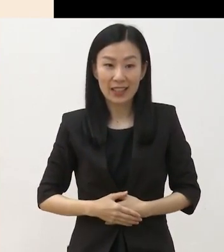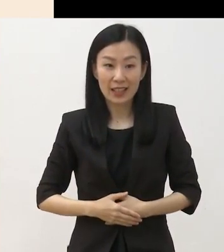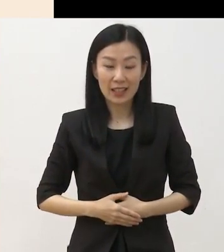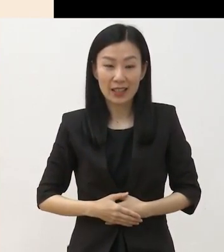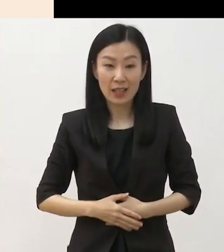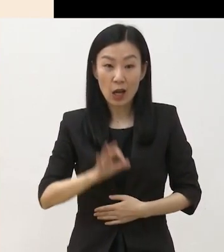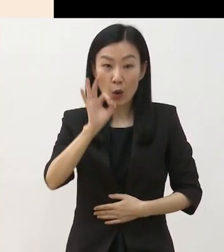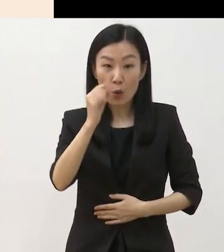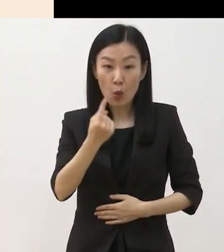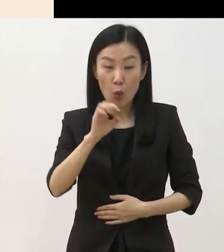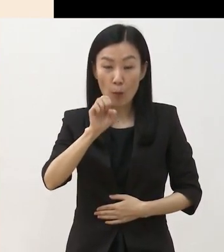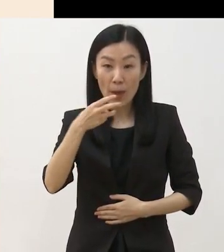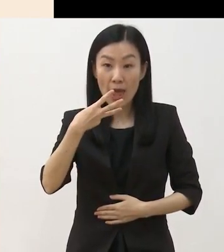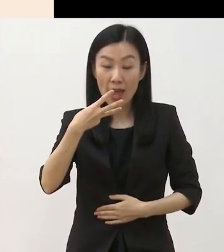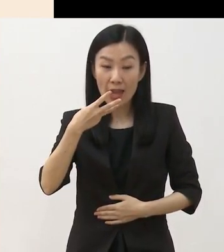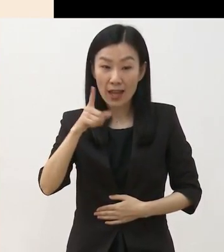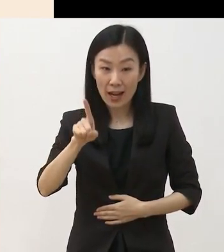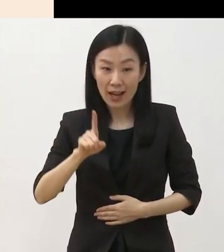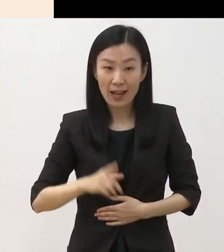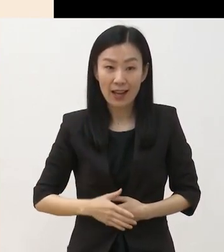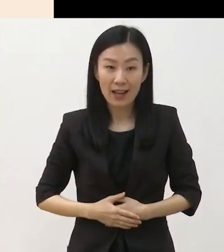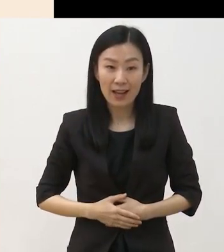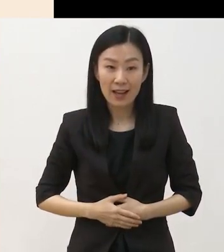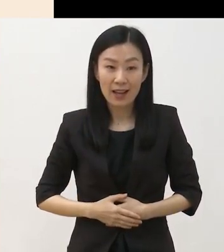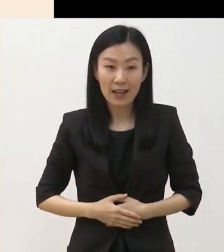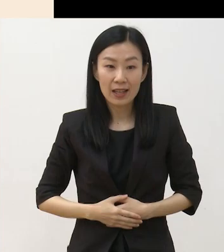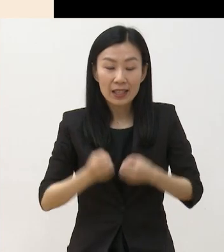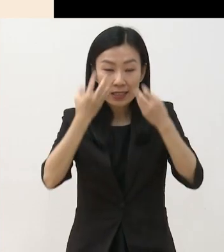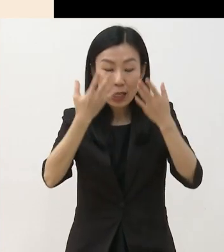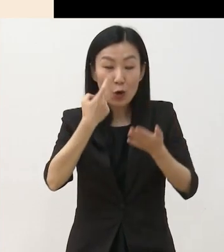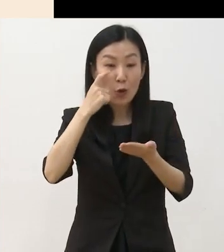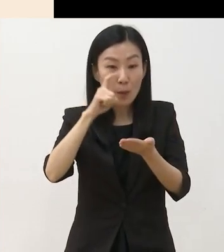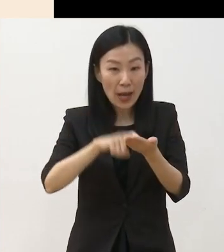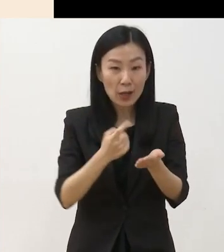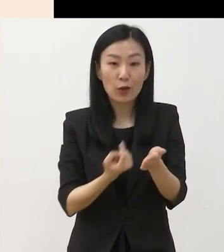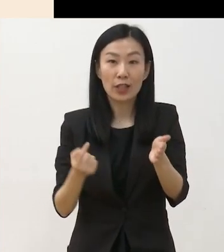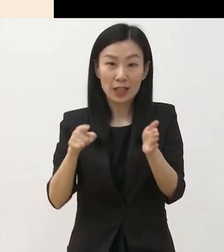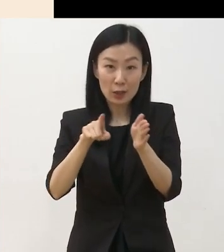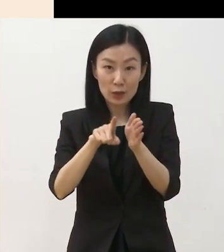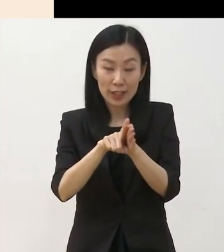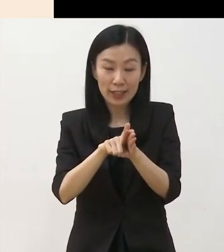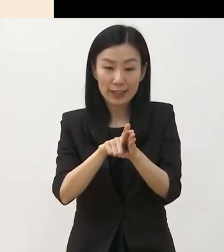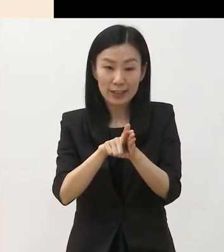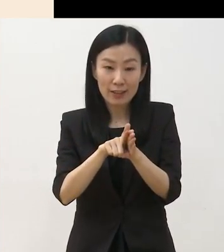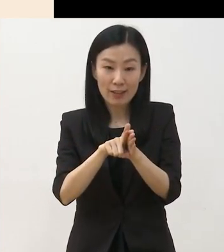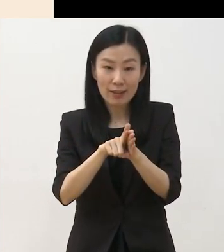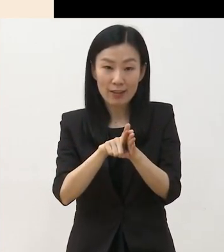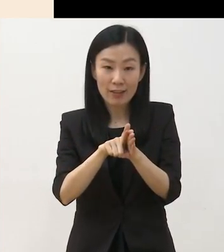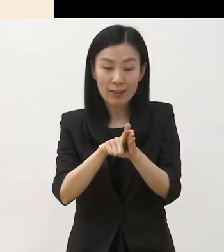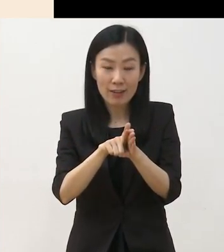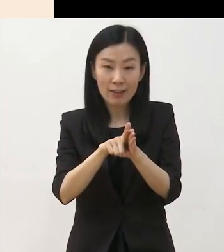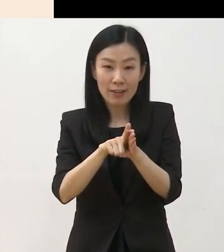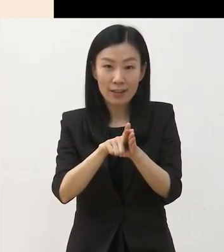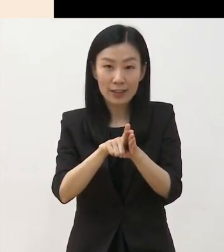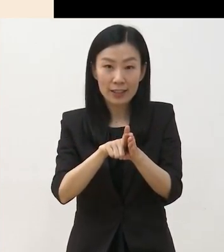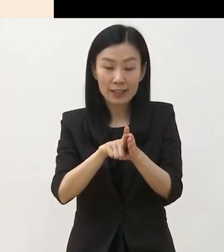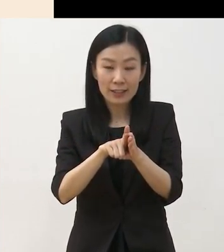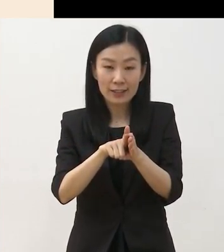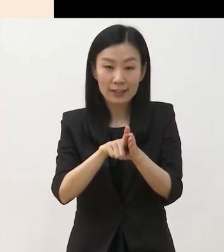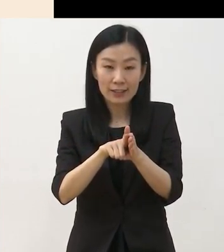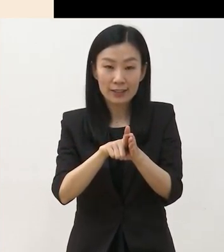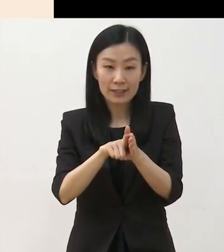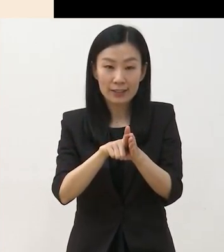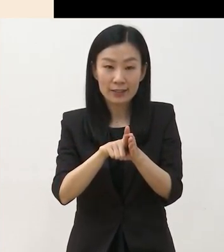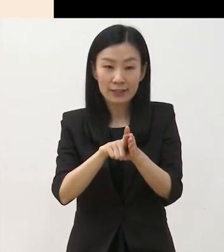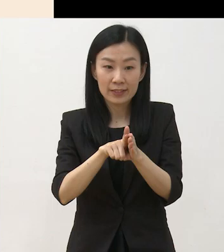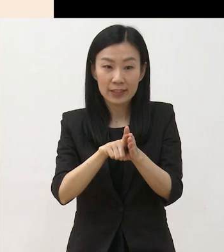신작은 1차년도 창작 오페라 발굴 지원을 통해 발굴된 작품을 2차년도의